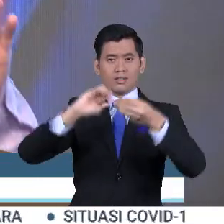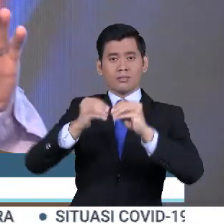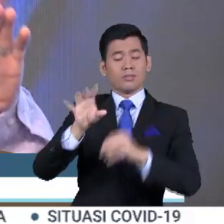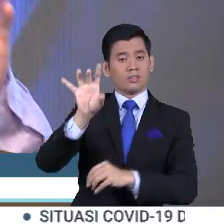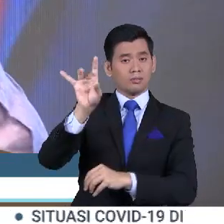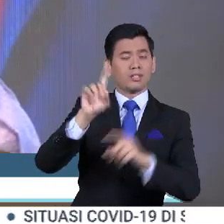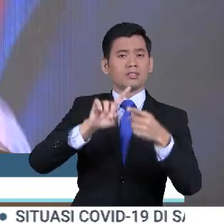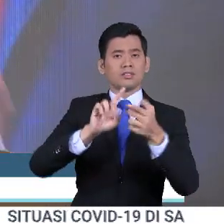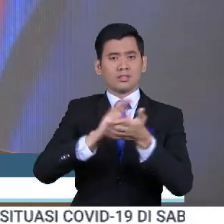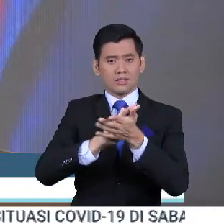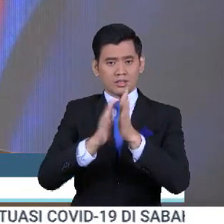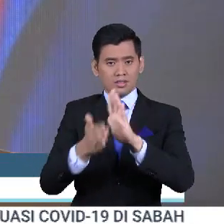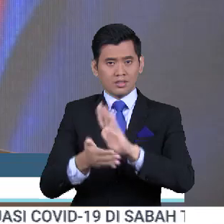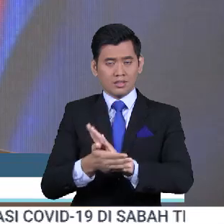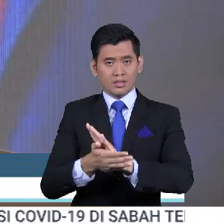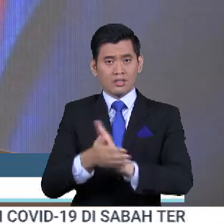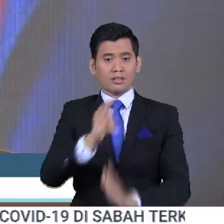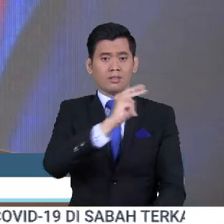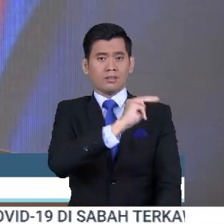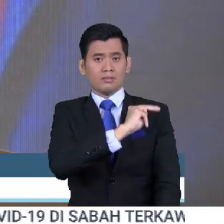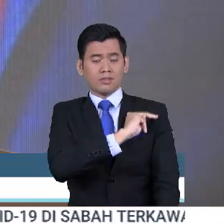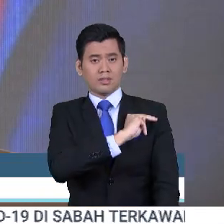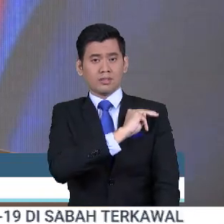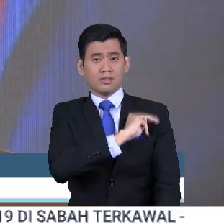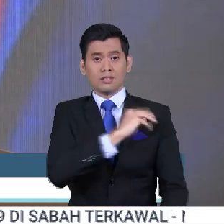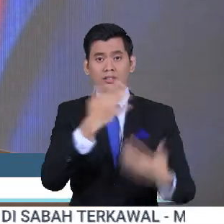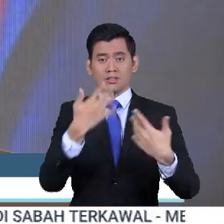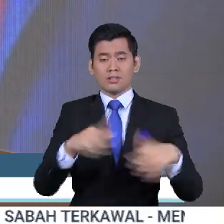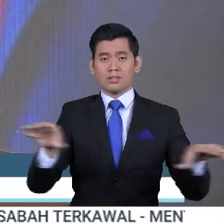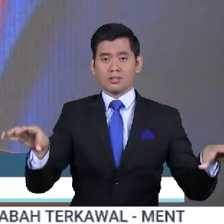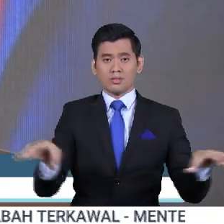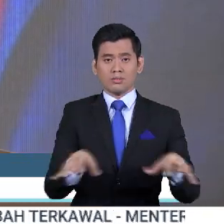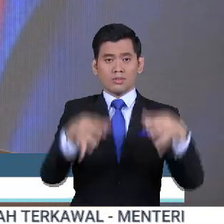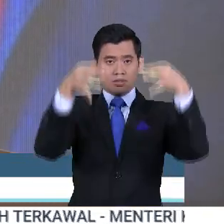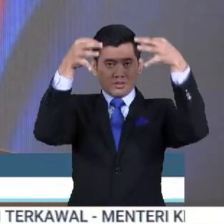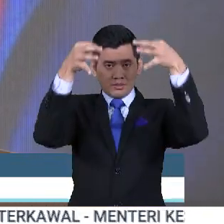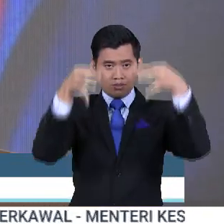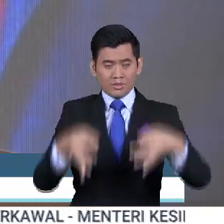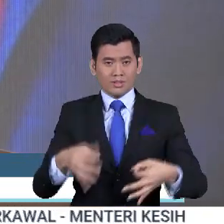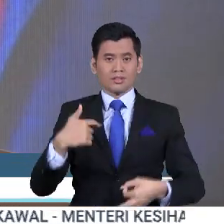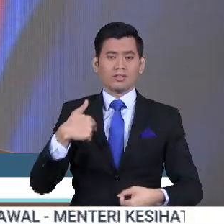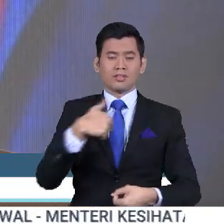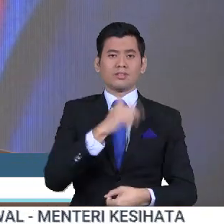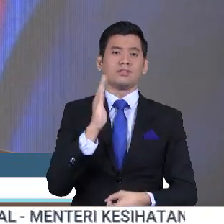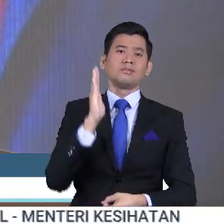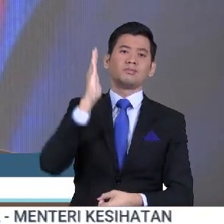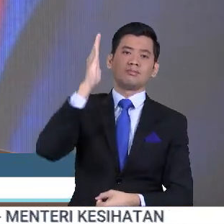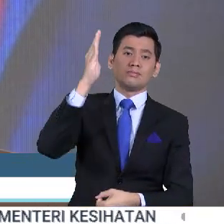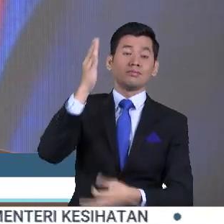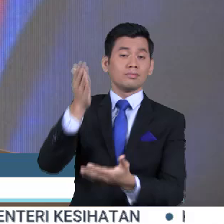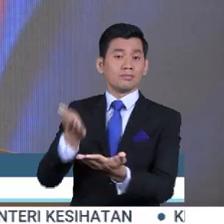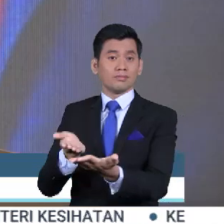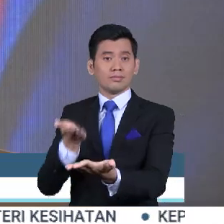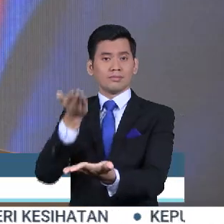Jadi, kabinet telah membuat keputusan, kita akan persembahkan cadangan